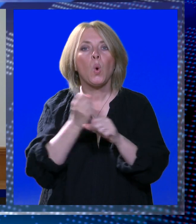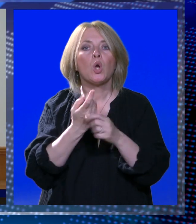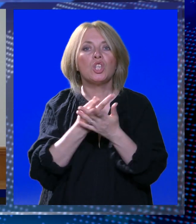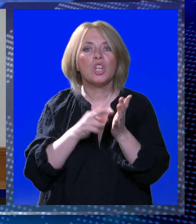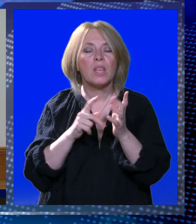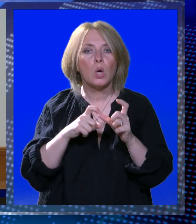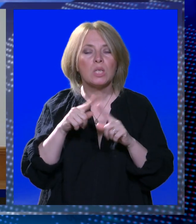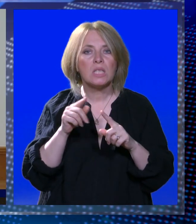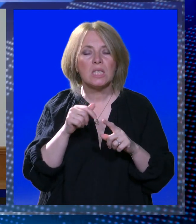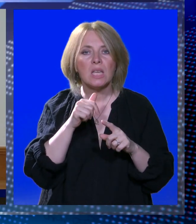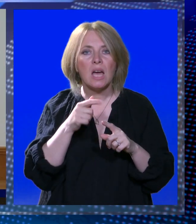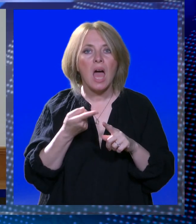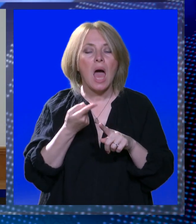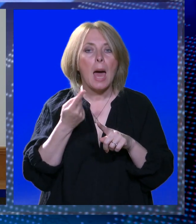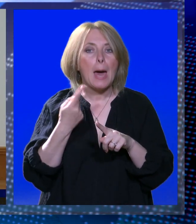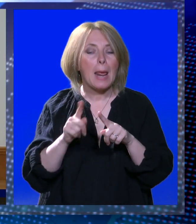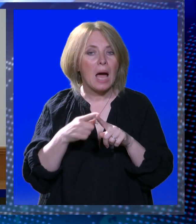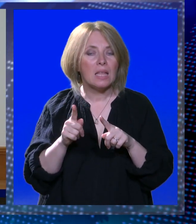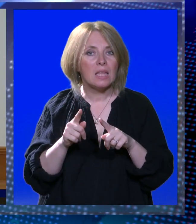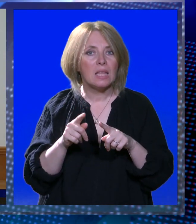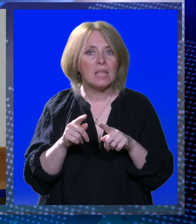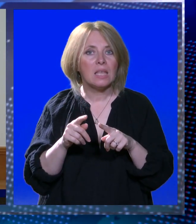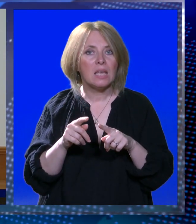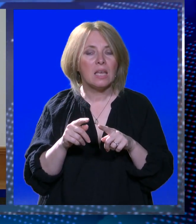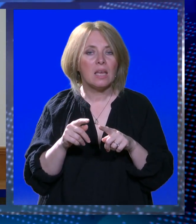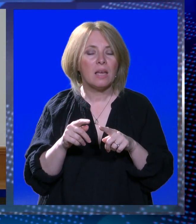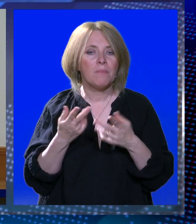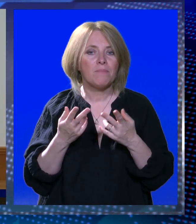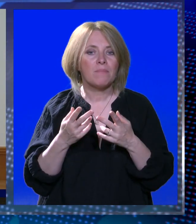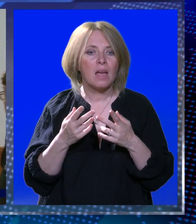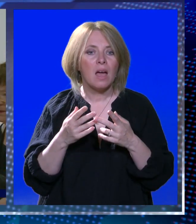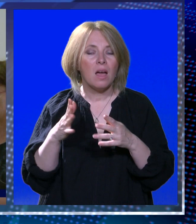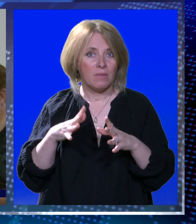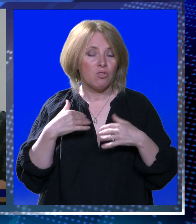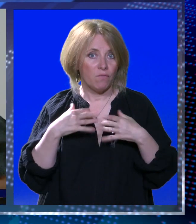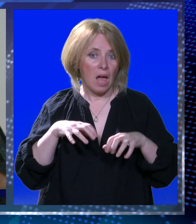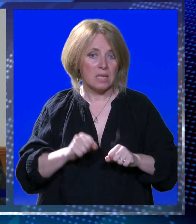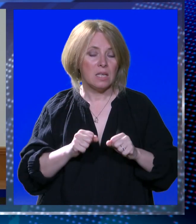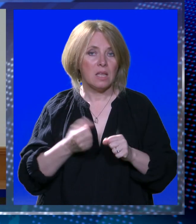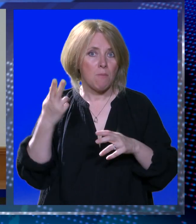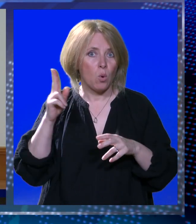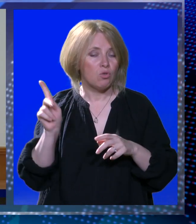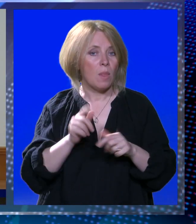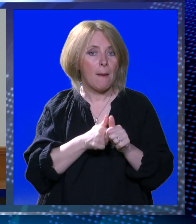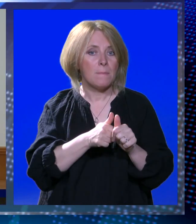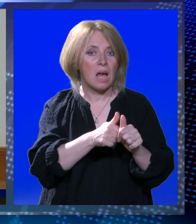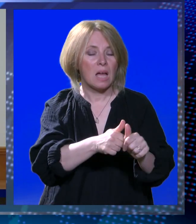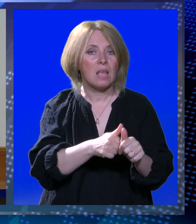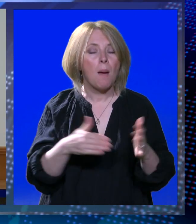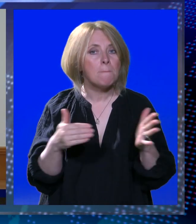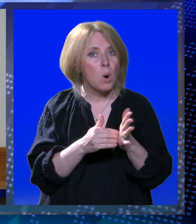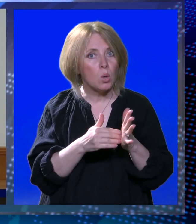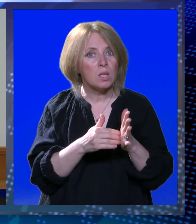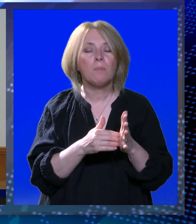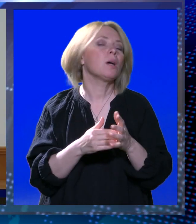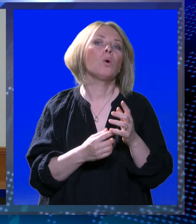ugroženost i zbog nedovoljnih resursa. Znači vlastite mogućnosti vrlo često ne prate potrebe koje se